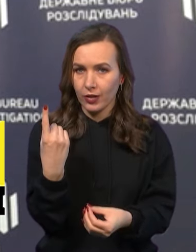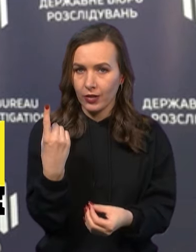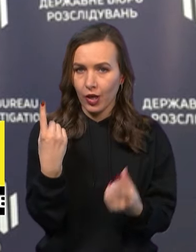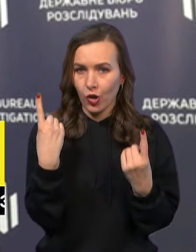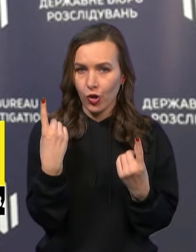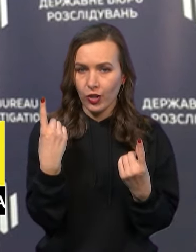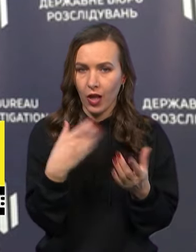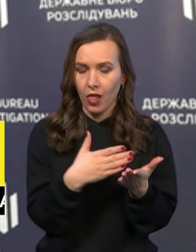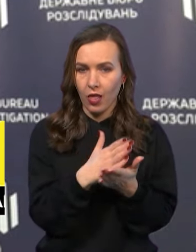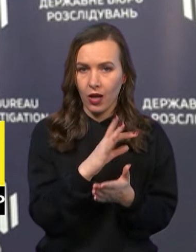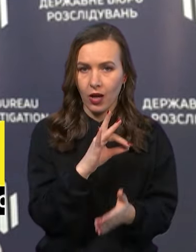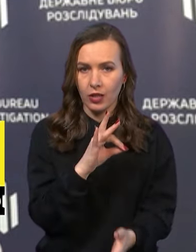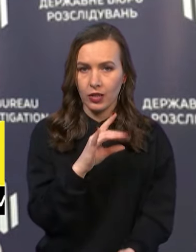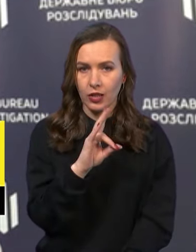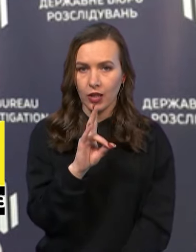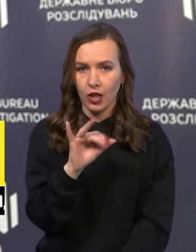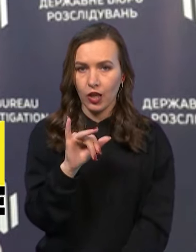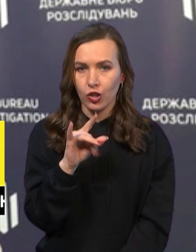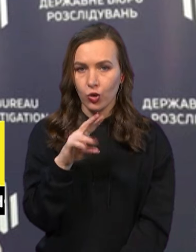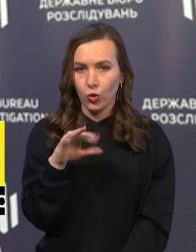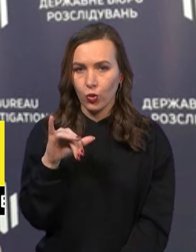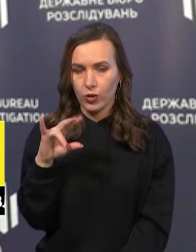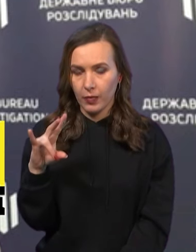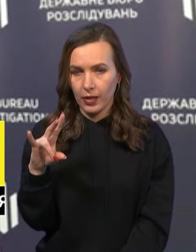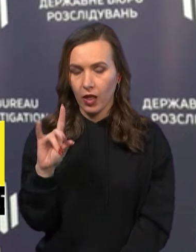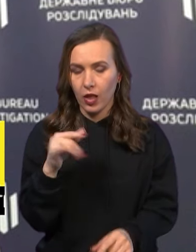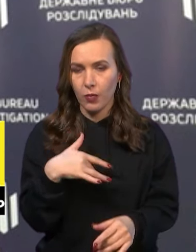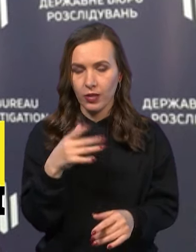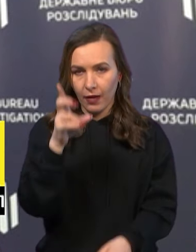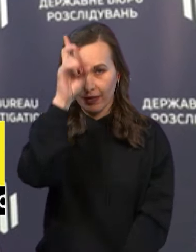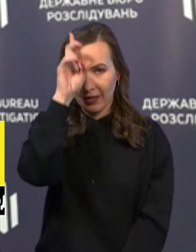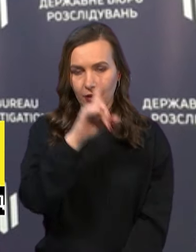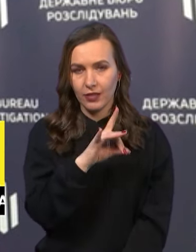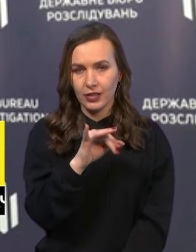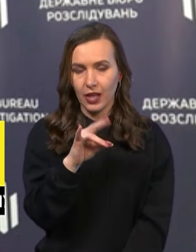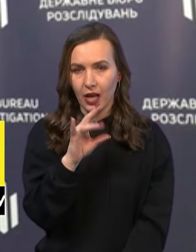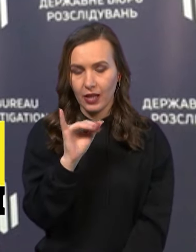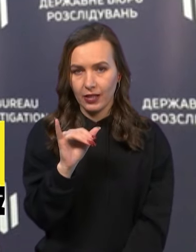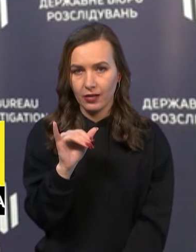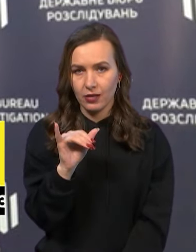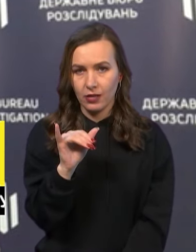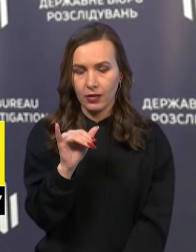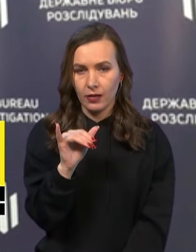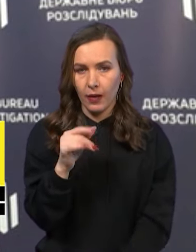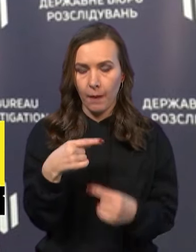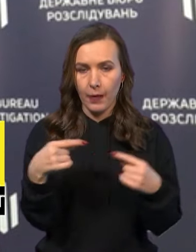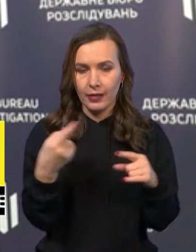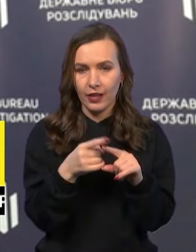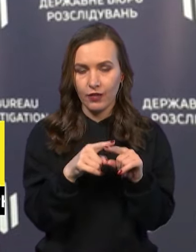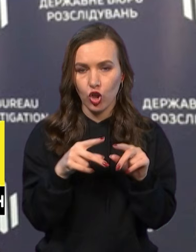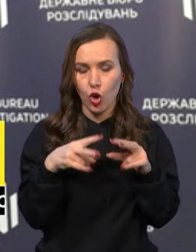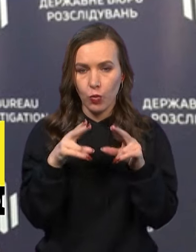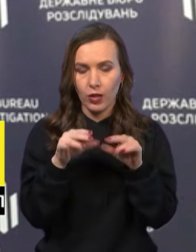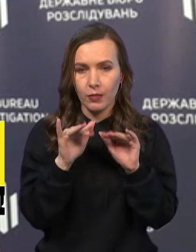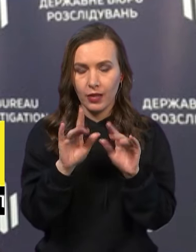політик, Ренат Кузьмін, також підозрюється у державній зраді, і матеріали у цьому кримінальному